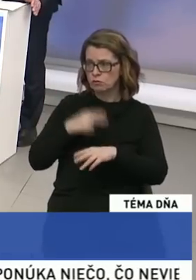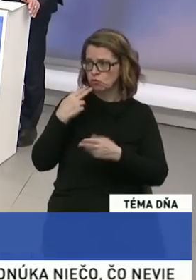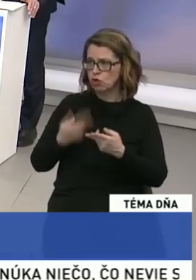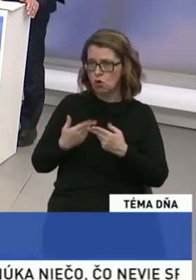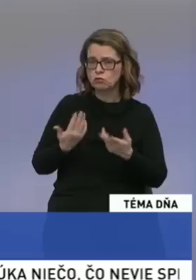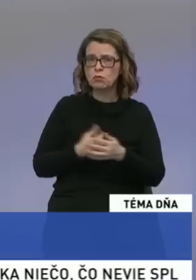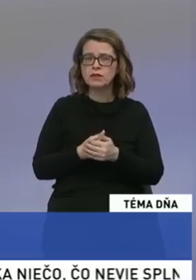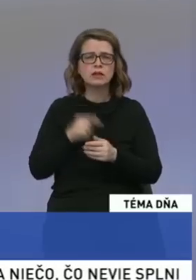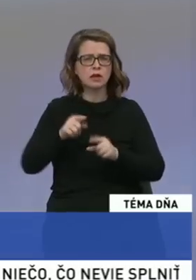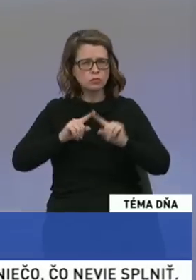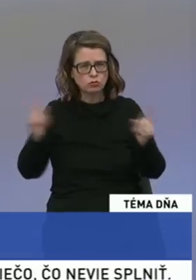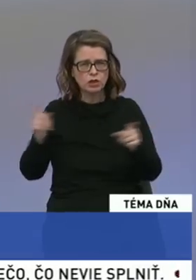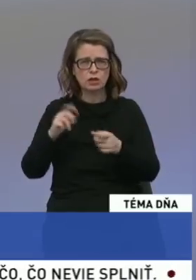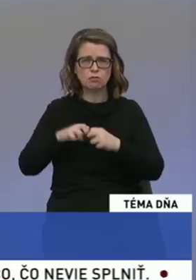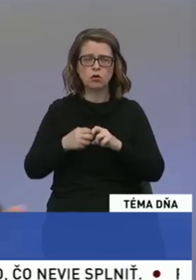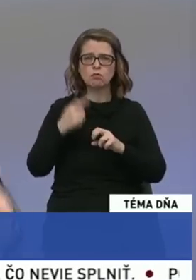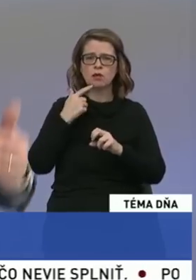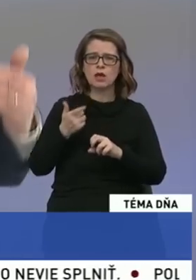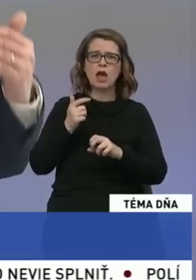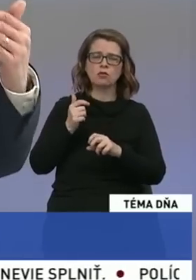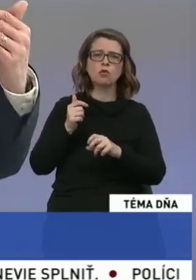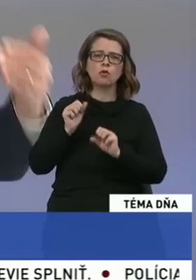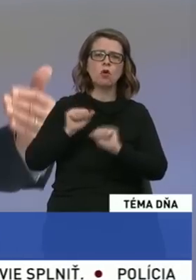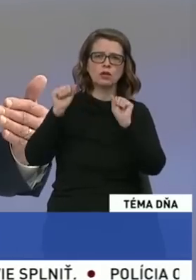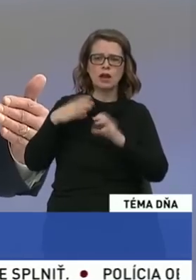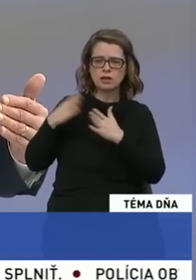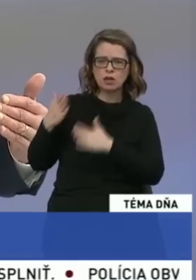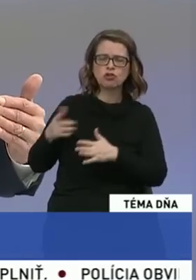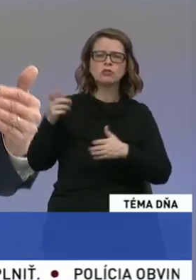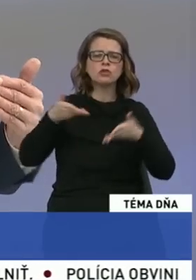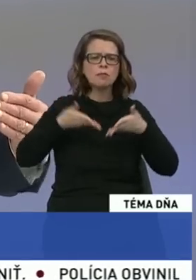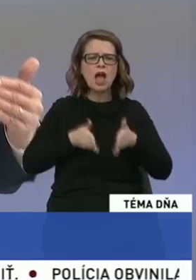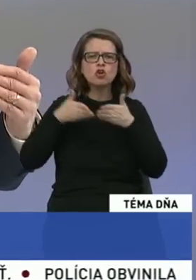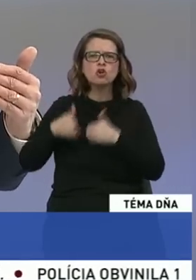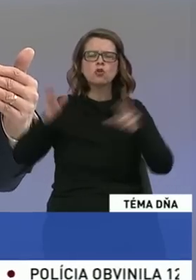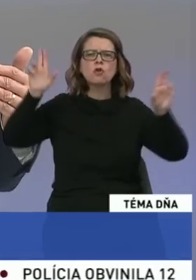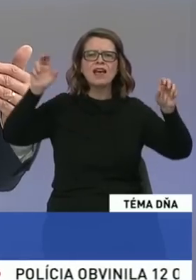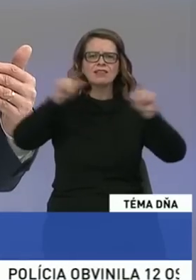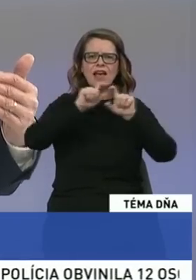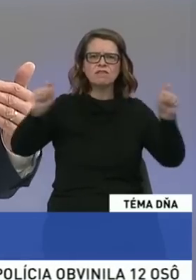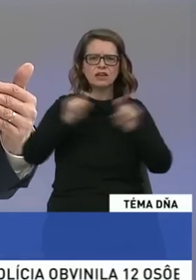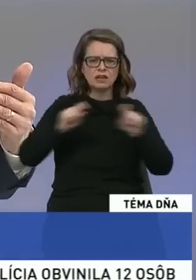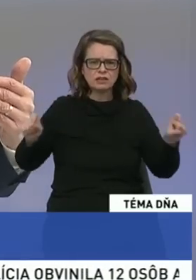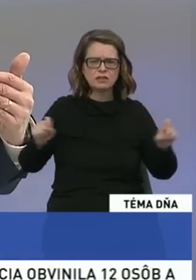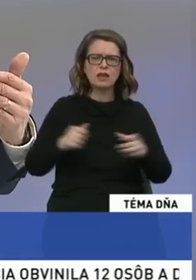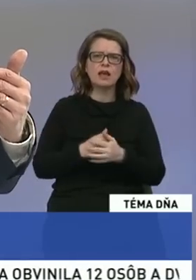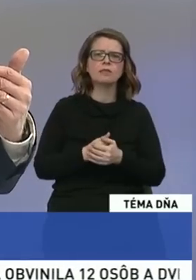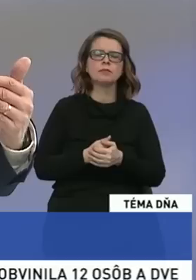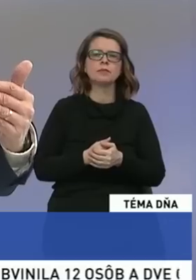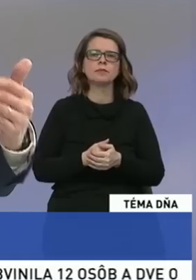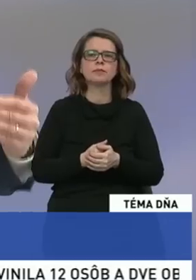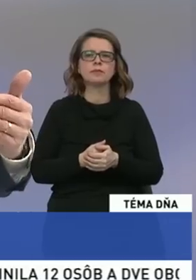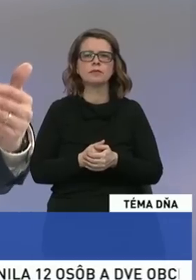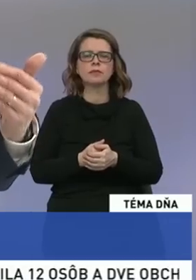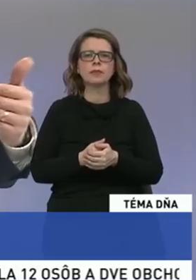Sú tam iné problémy ako ochrana na ženách. Ako iste viete, sú tam, povedal by som, rodové definície, ktoré sú v súlade s Rímským štátom trestného